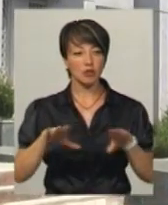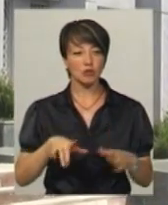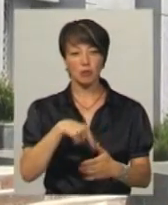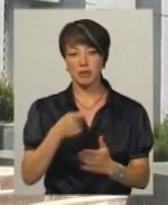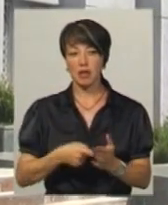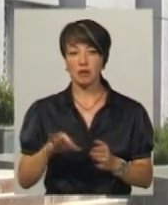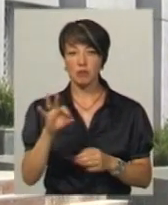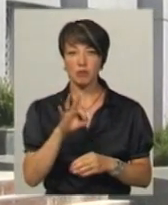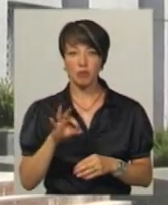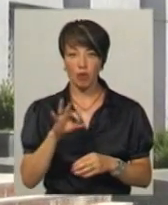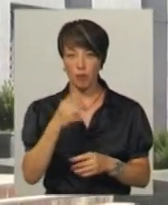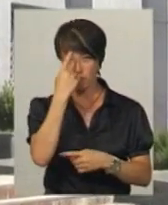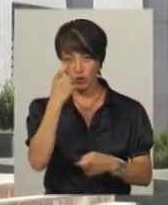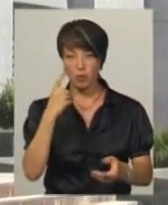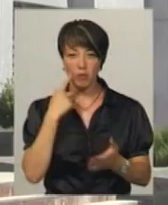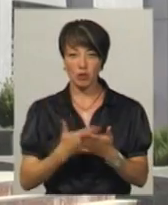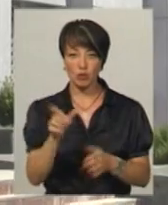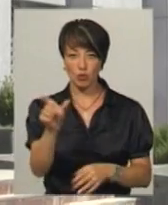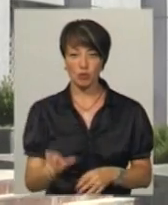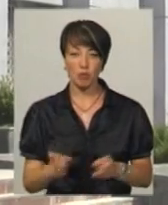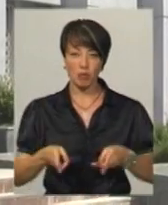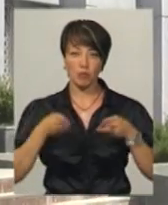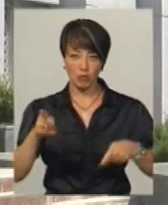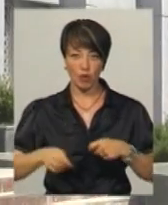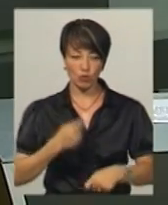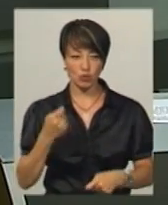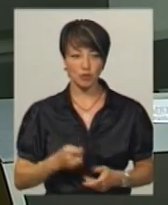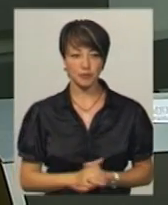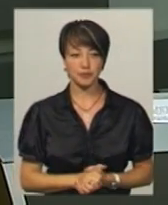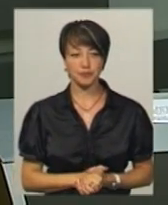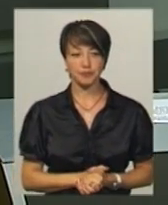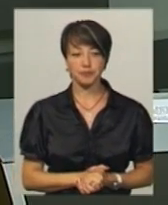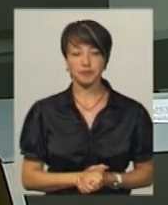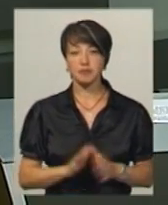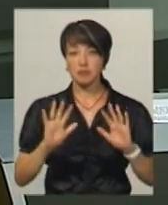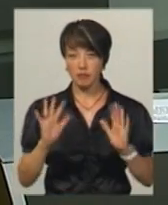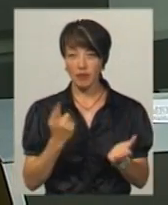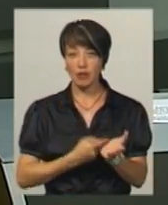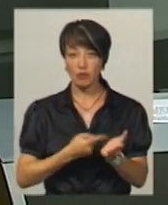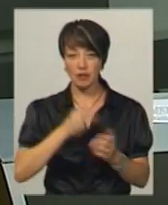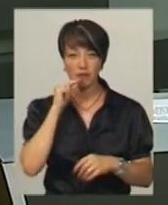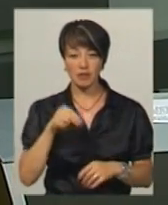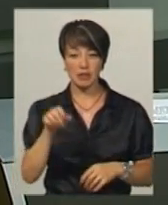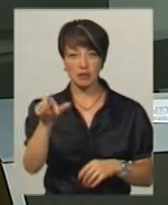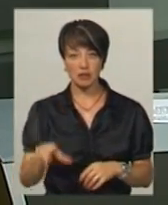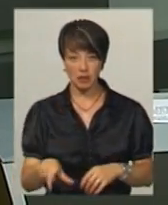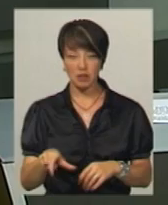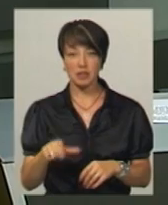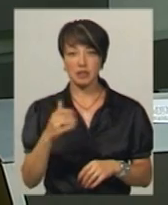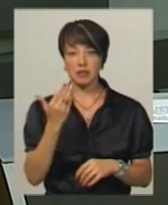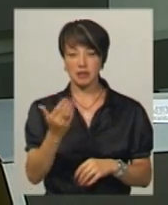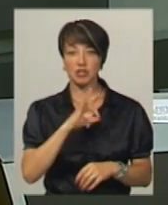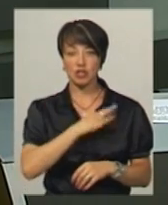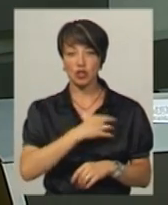питання щодо повідомлення в підозру в особі в чиненні кримінальних правопорушень. У разі доведення вини підозрюваного, за словами